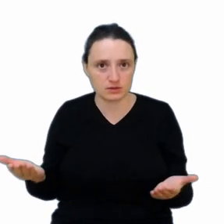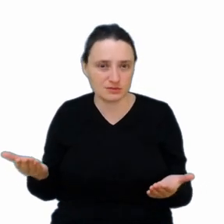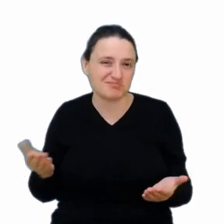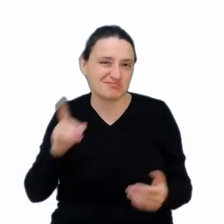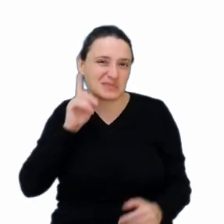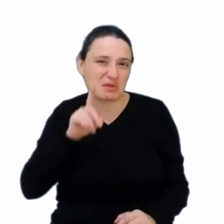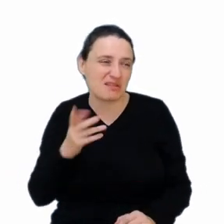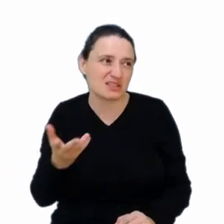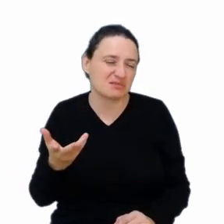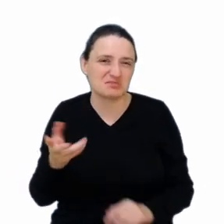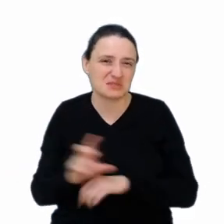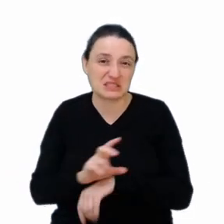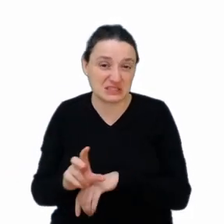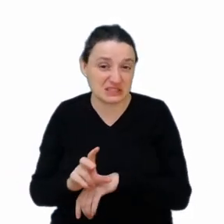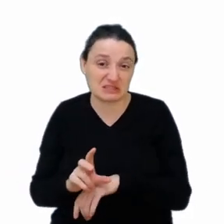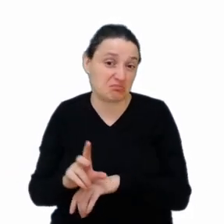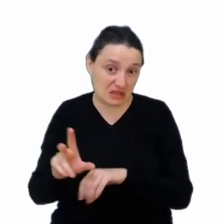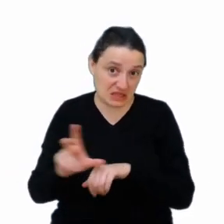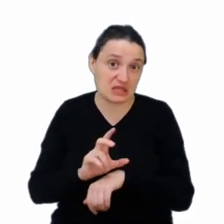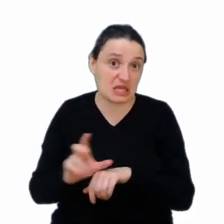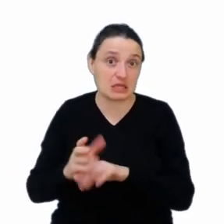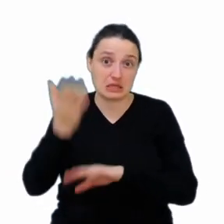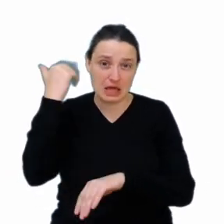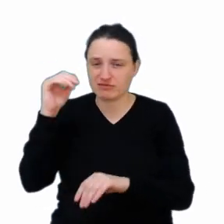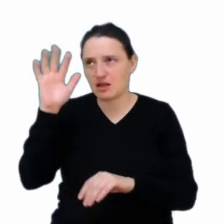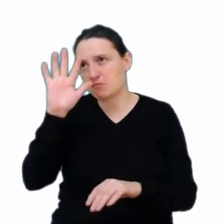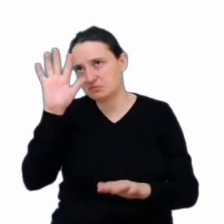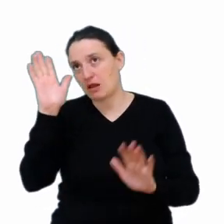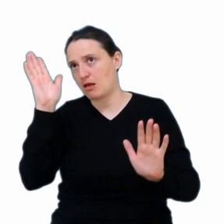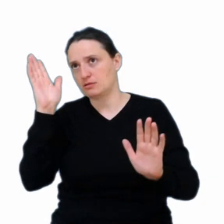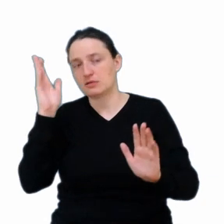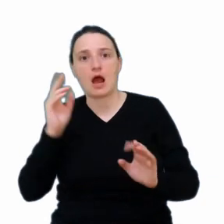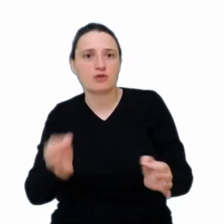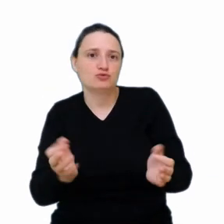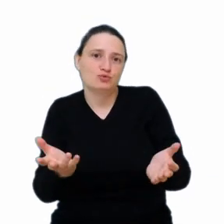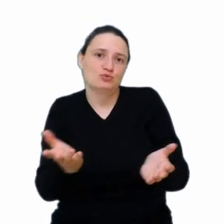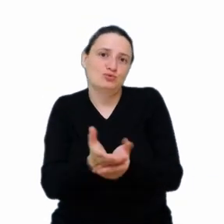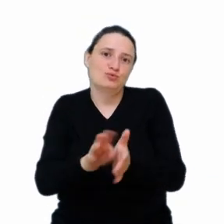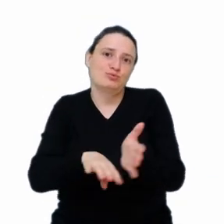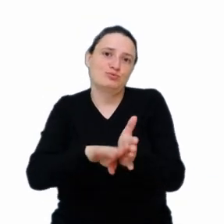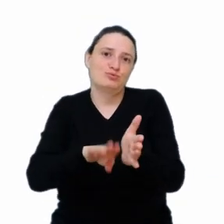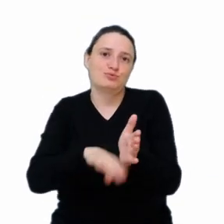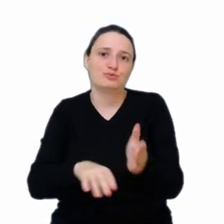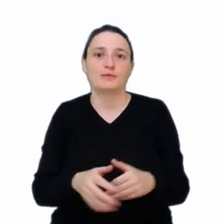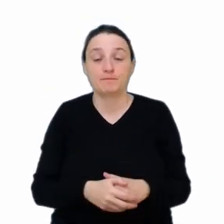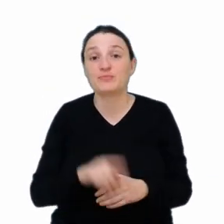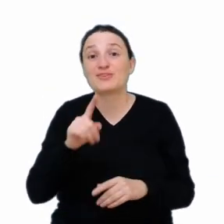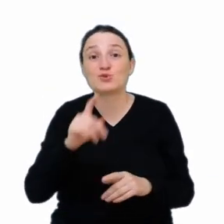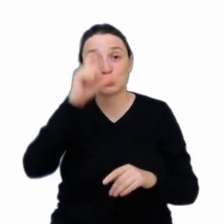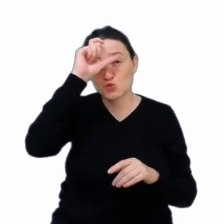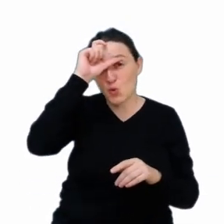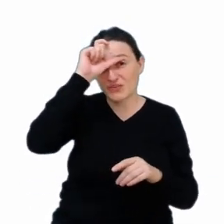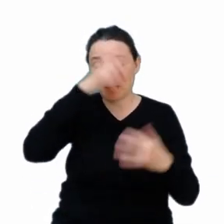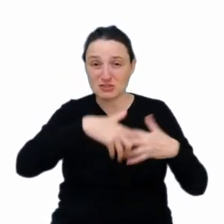techniki, technologii, które kiedyś były abstrakcją, a dzisiaj absolutnie są rzeczywistością. I ta integracja człowiek-maszyna